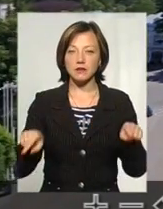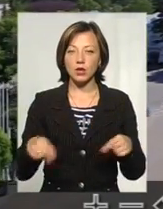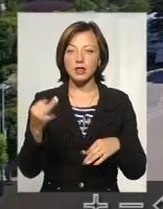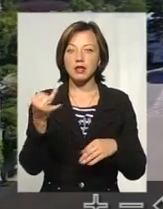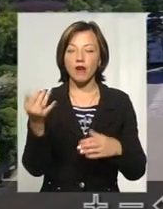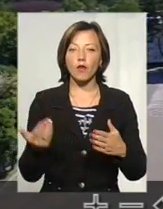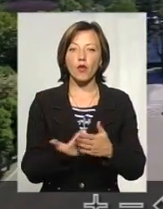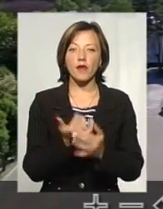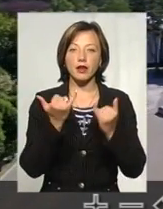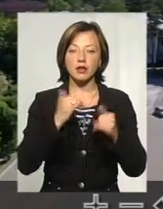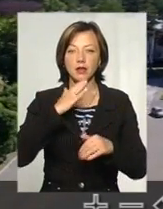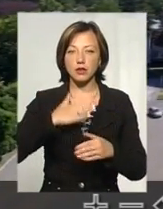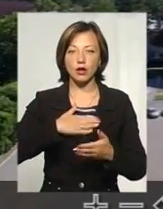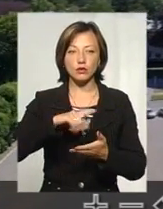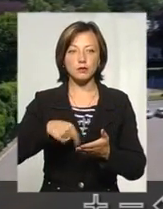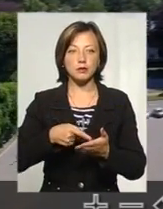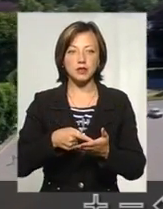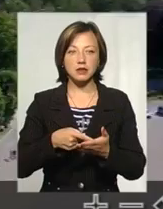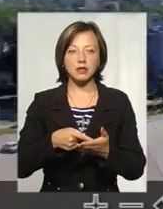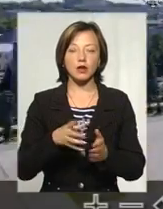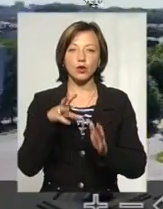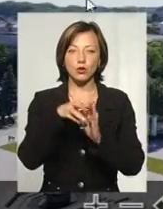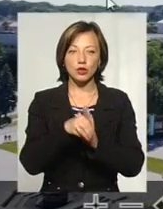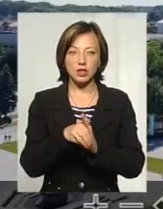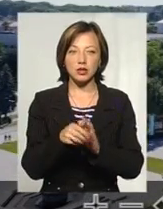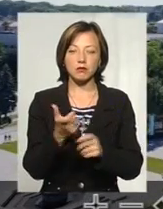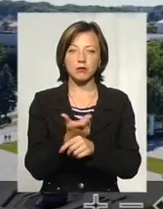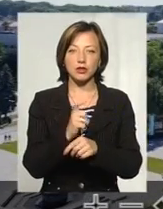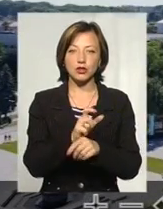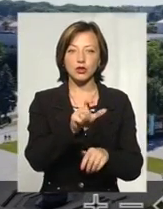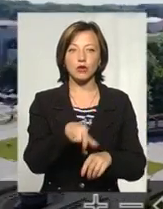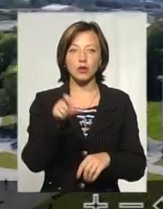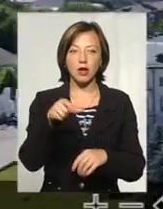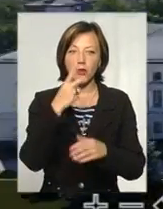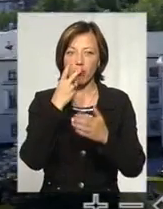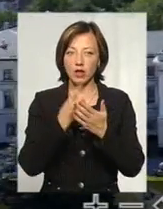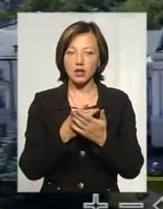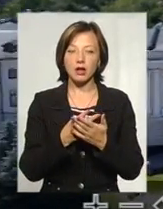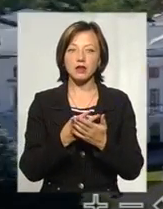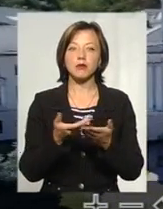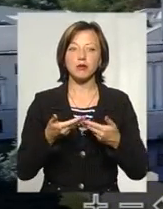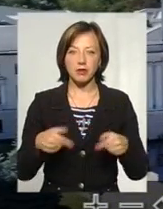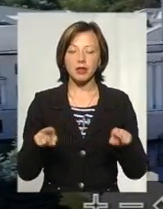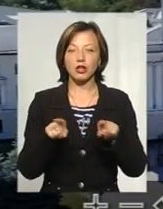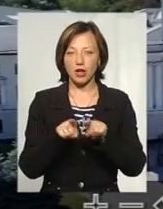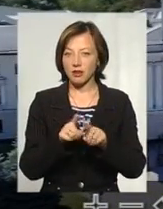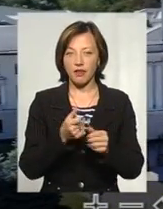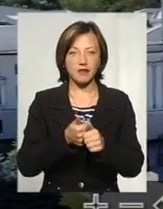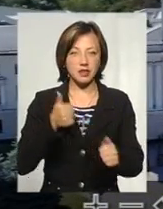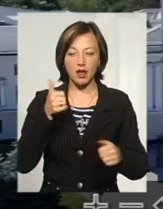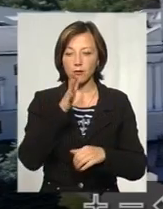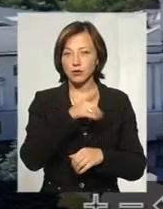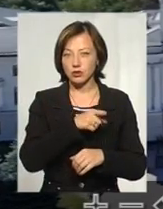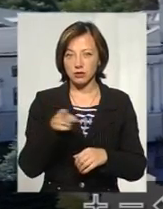і новітнє для нашого міста і долучити до цього комога більше людей, показати, що ми теж йдемо много з часом і